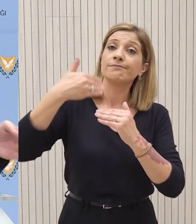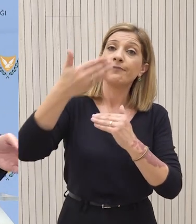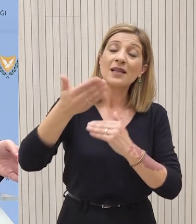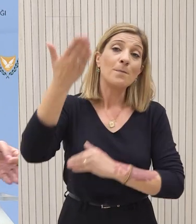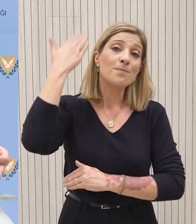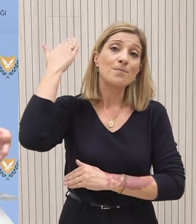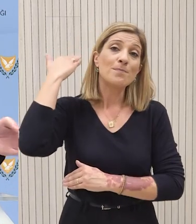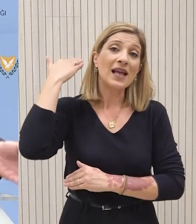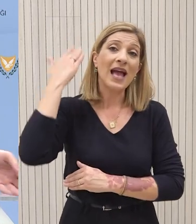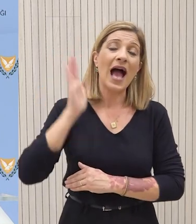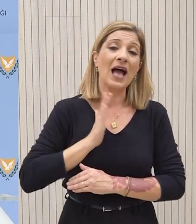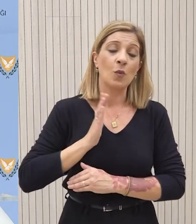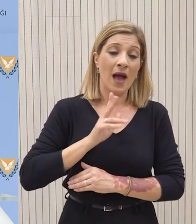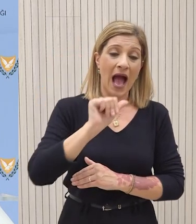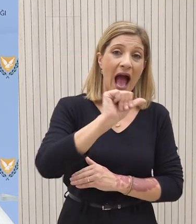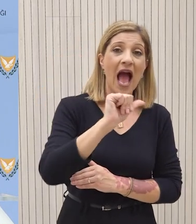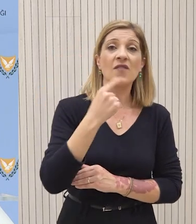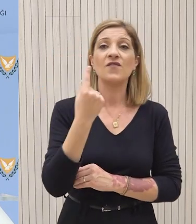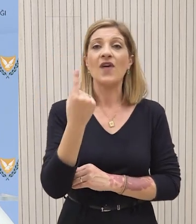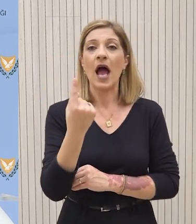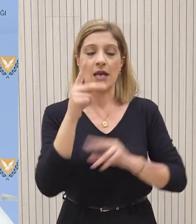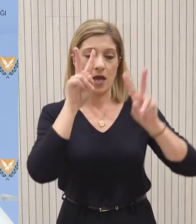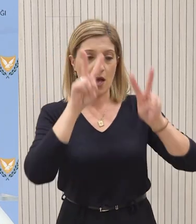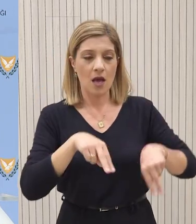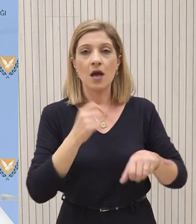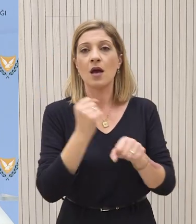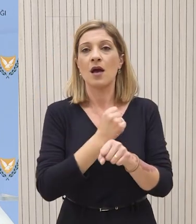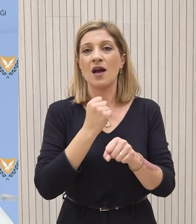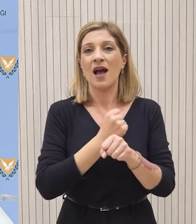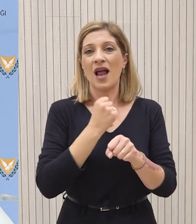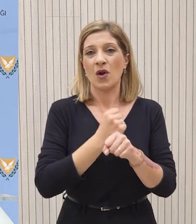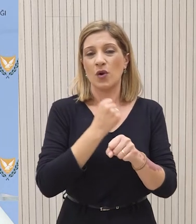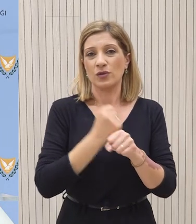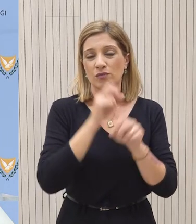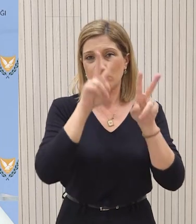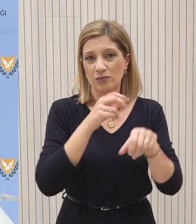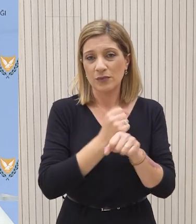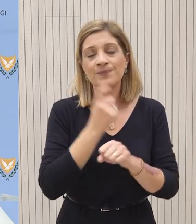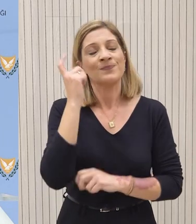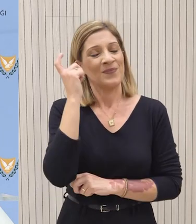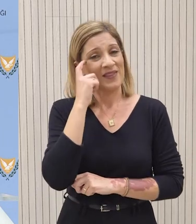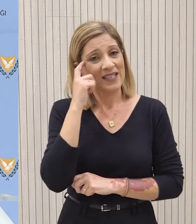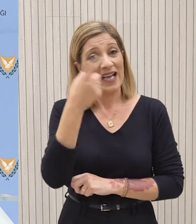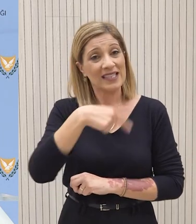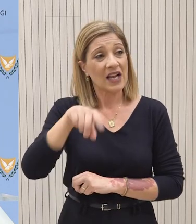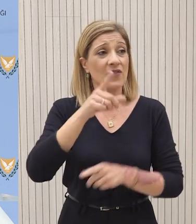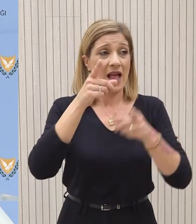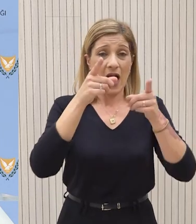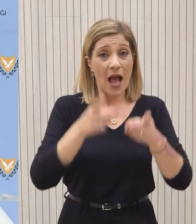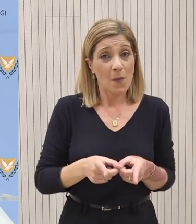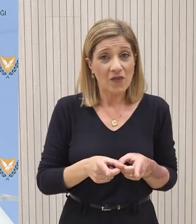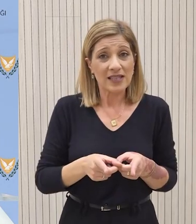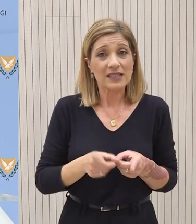παλαιότερα στην κλίμακα Α1 για να μπορέσει να αναγνωριστεί η προϋπηρεσία τους ενώ όσο βρίσκονται σε αυτήν την κλίμακα. Αντιλαμβάνεστε ότι οι όποιες αποφάσεις